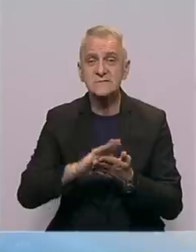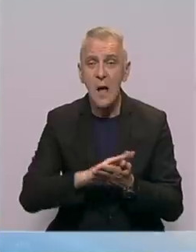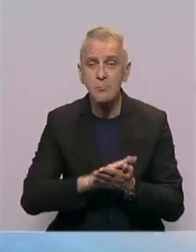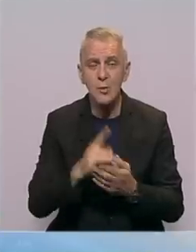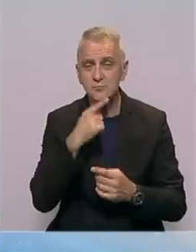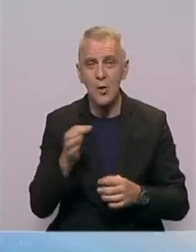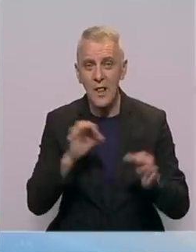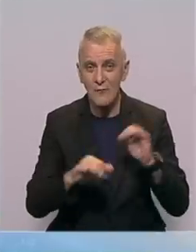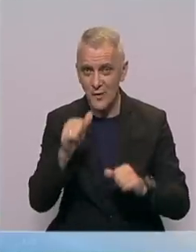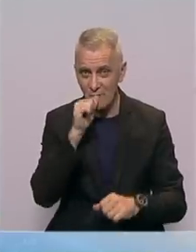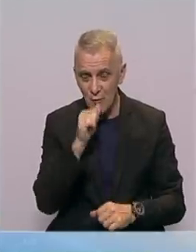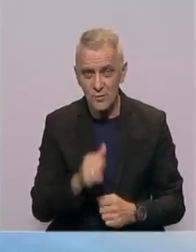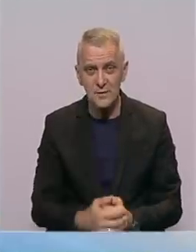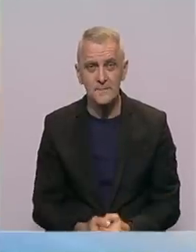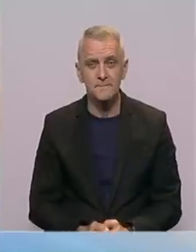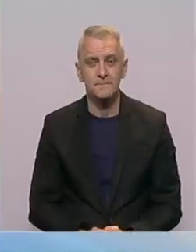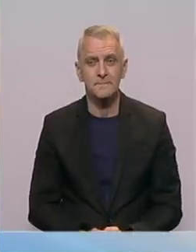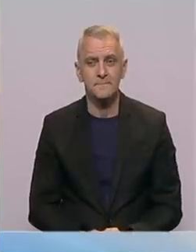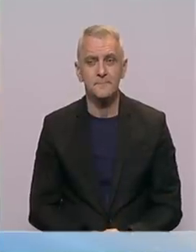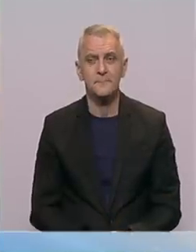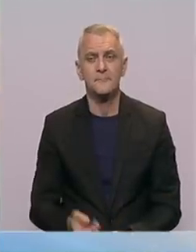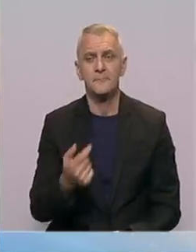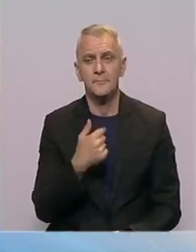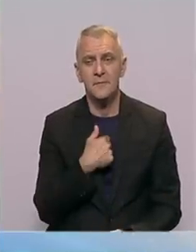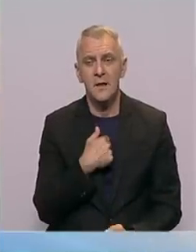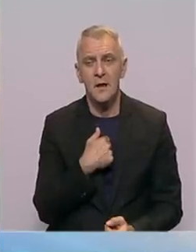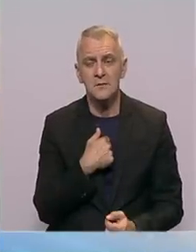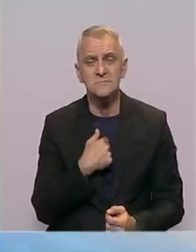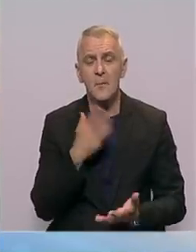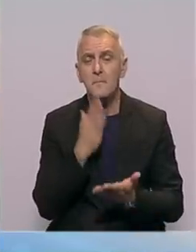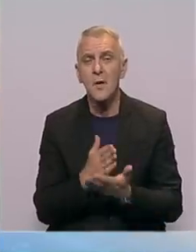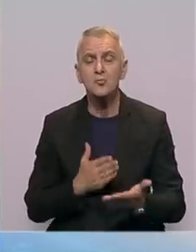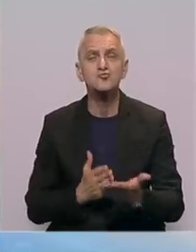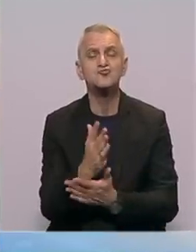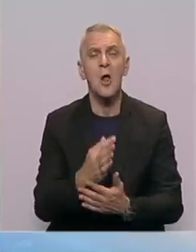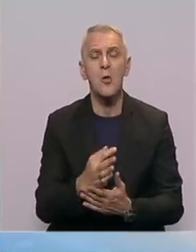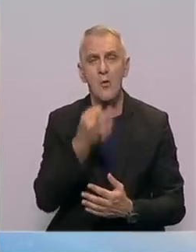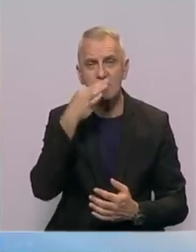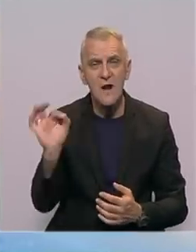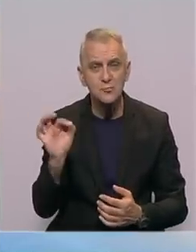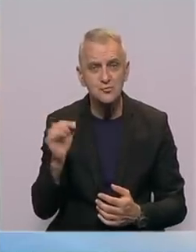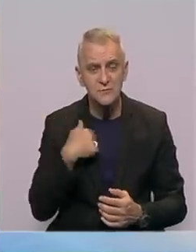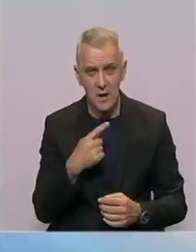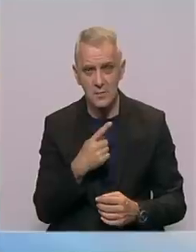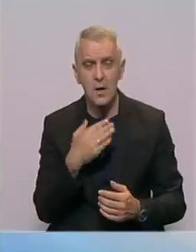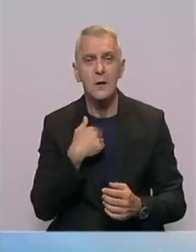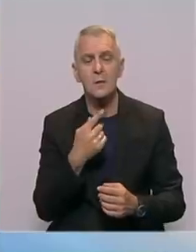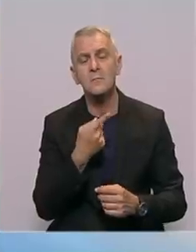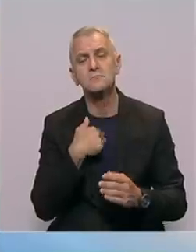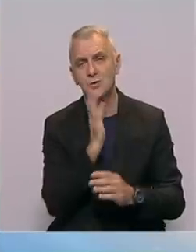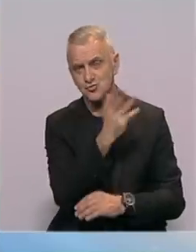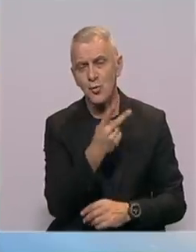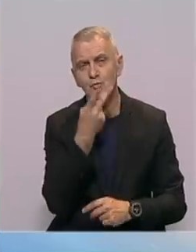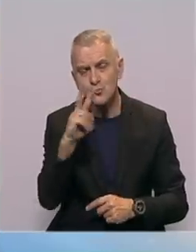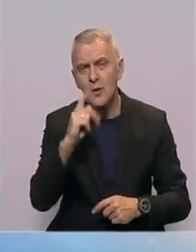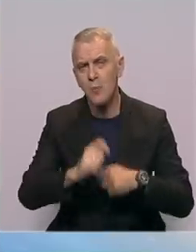kao i radešte meleme za njegu kože. Ja sam na ideju došao da sam bio stasni slučajno u Francuskoj. Išao sam tamo nekim drugim poslom da